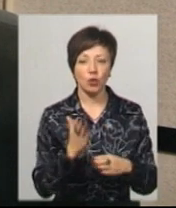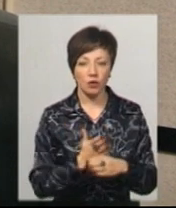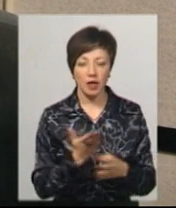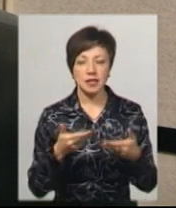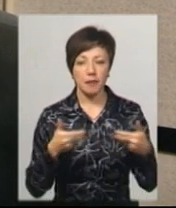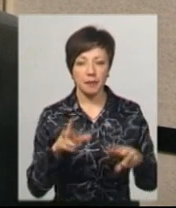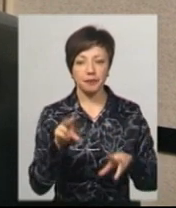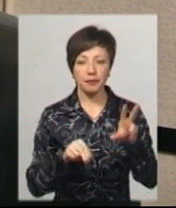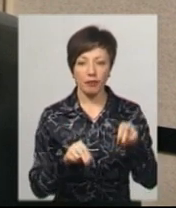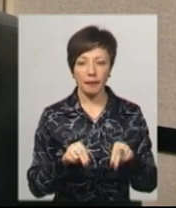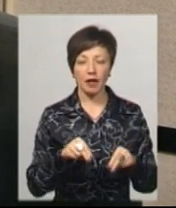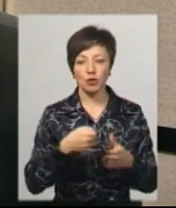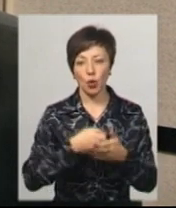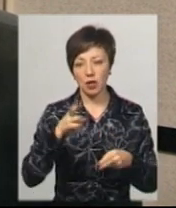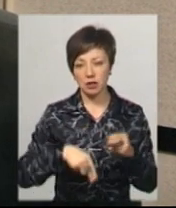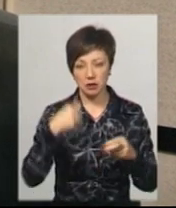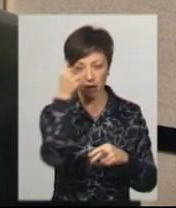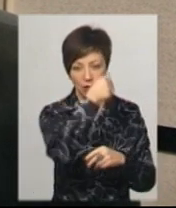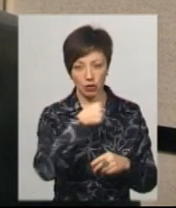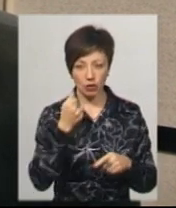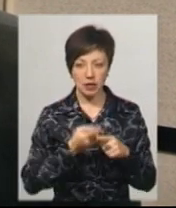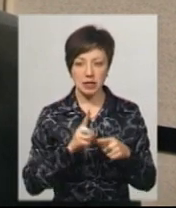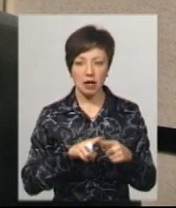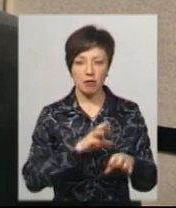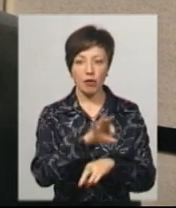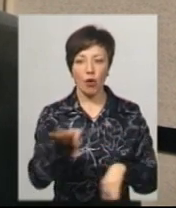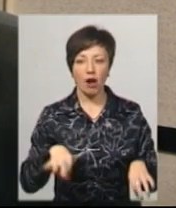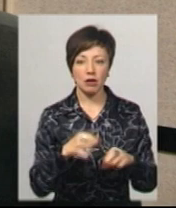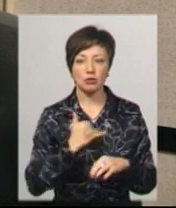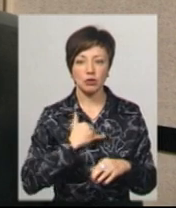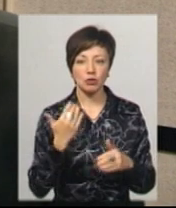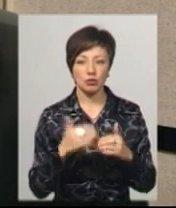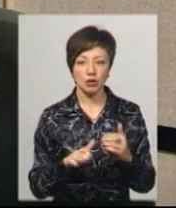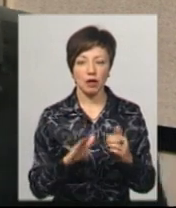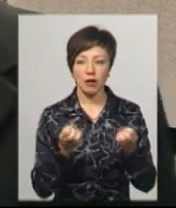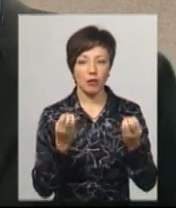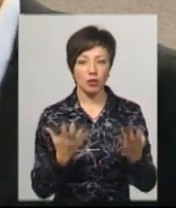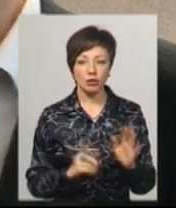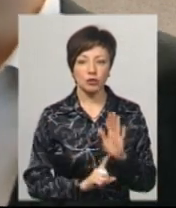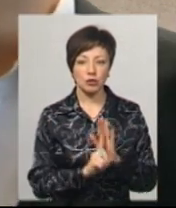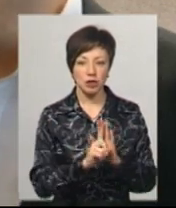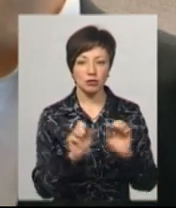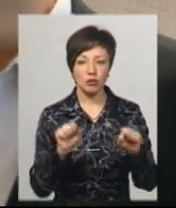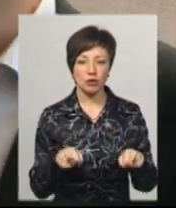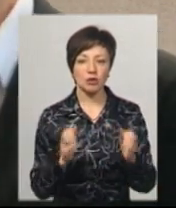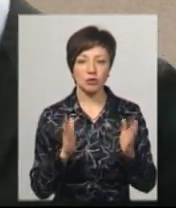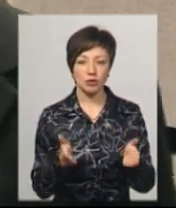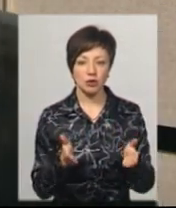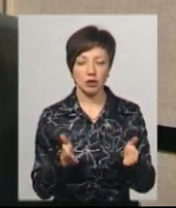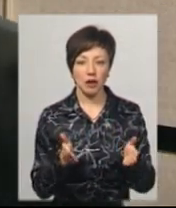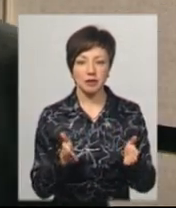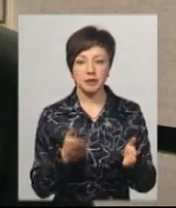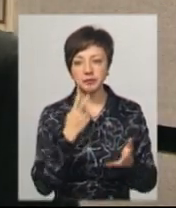сподіваємося до кінця року, що цей проєкт, він не просто розпочнеться, його можна буде на нього